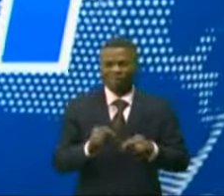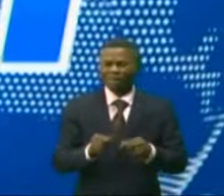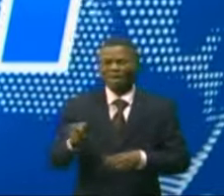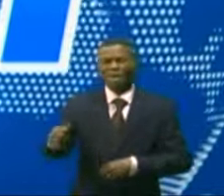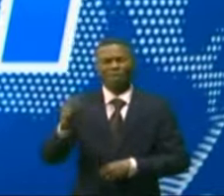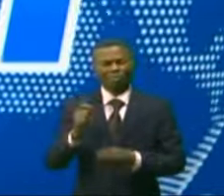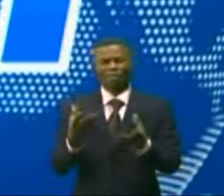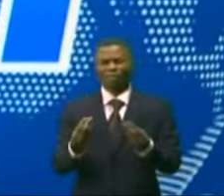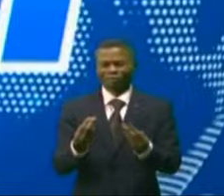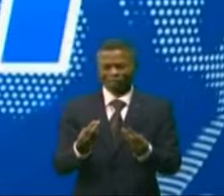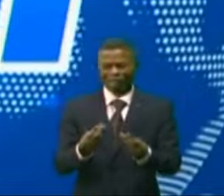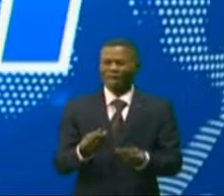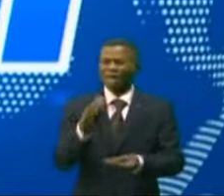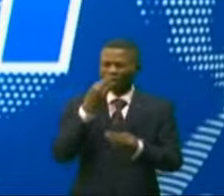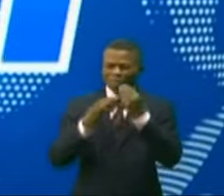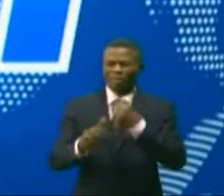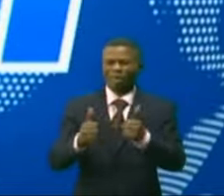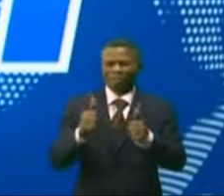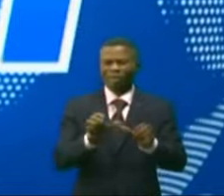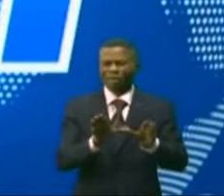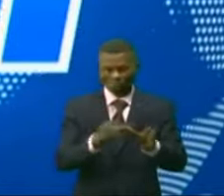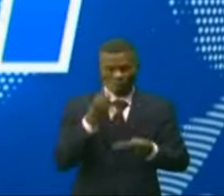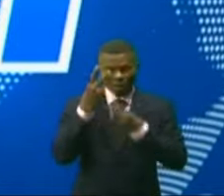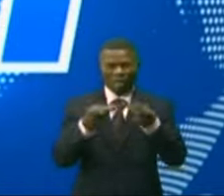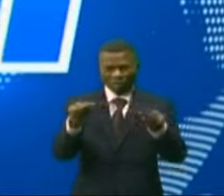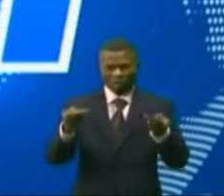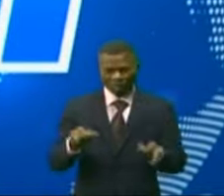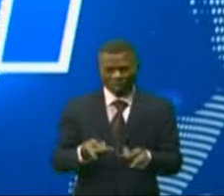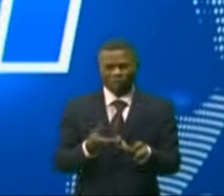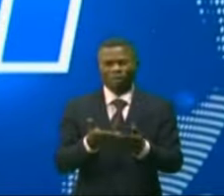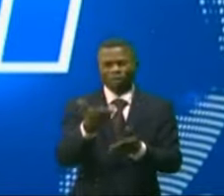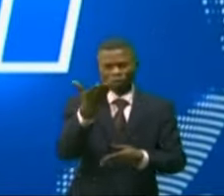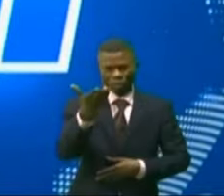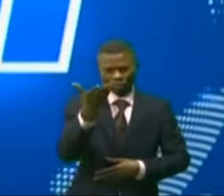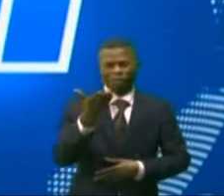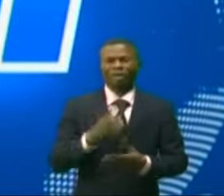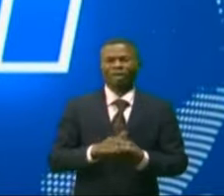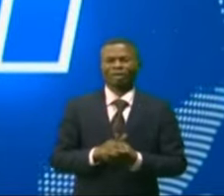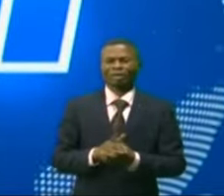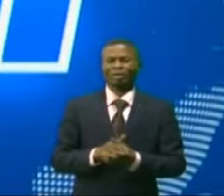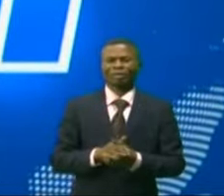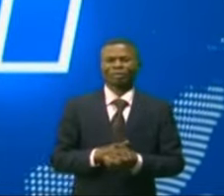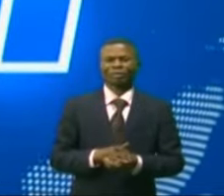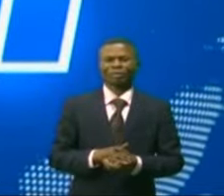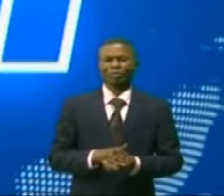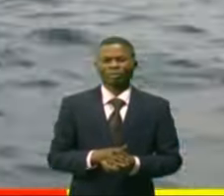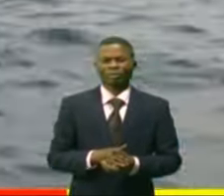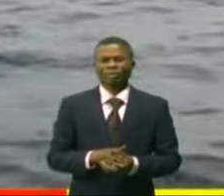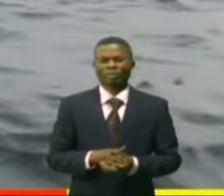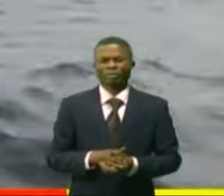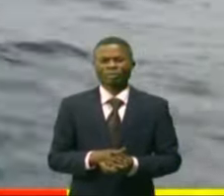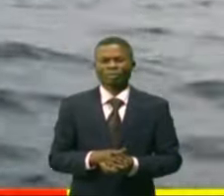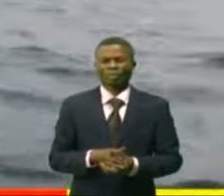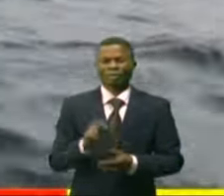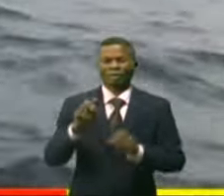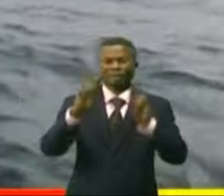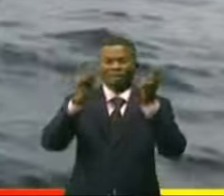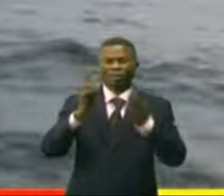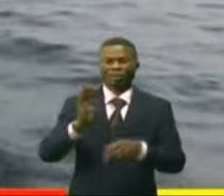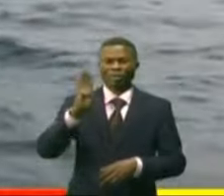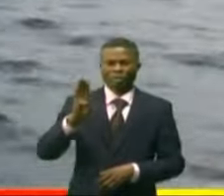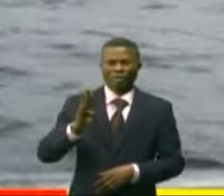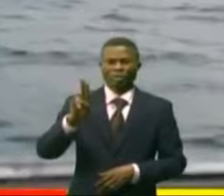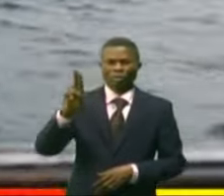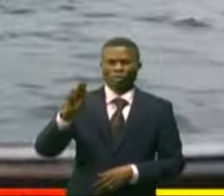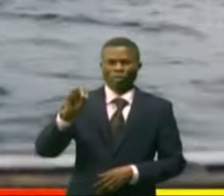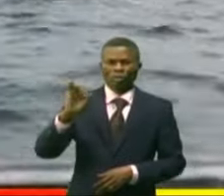le colonel Christian Eliaba, a visité ces sites, nous dit Junior Selemani de la RTNC Bounia. La pisciculture